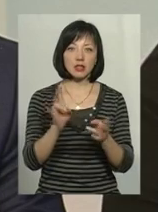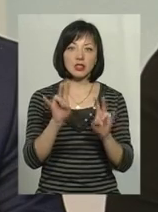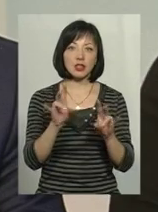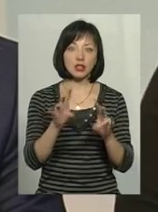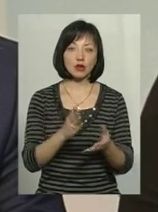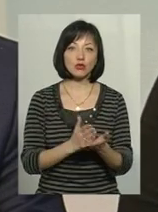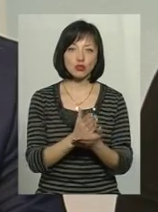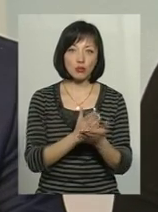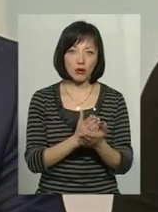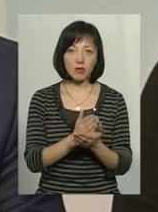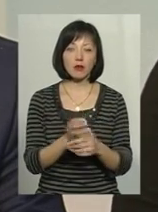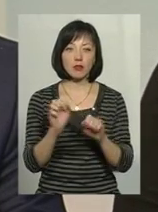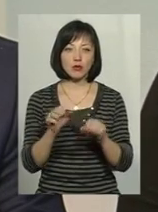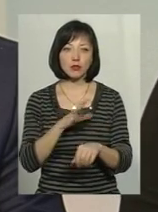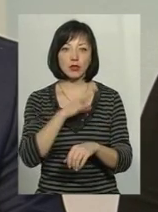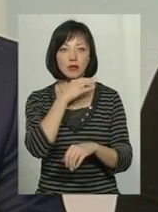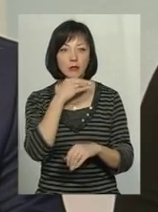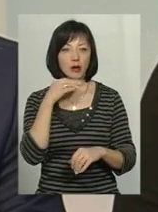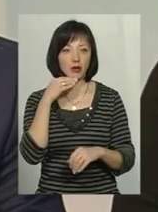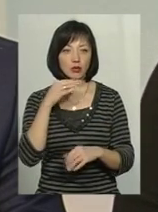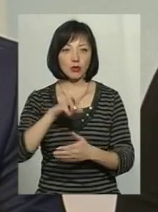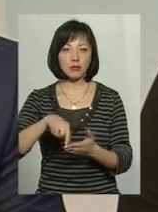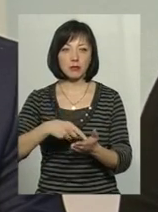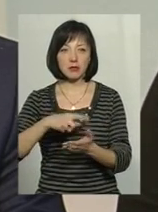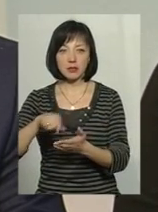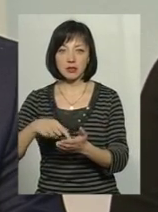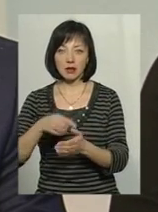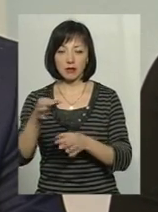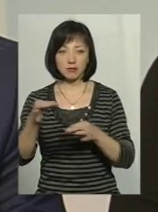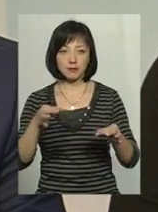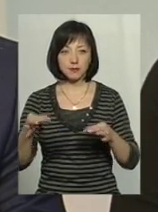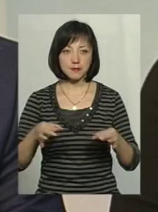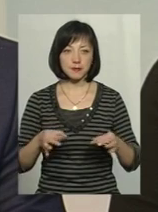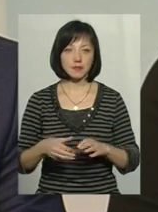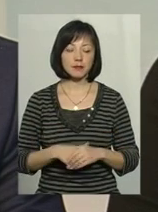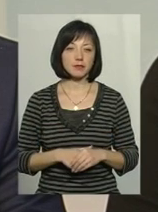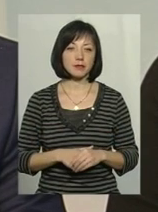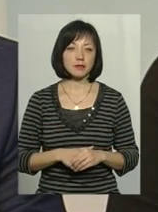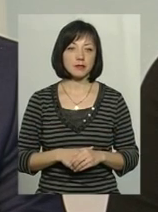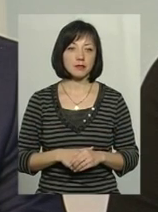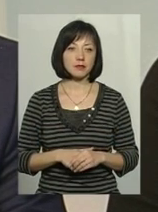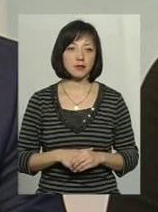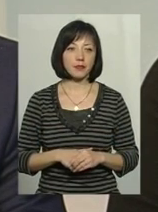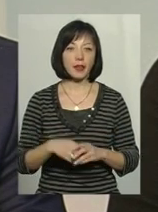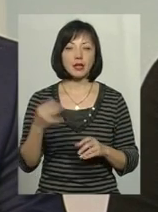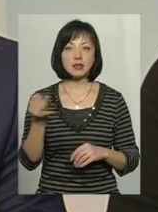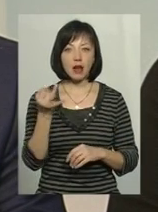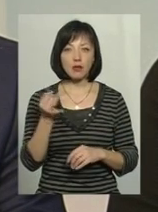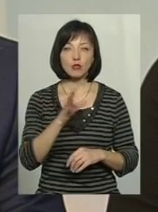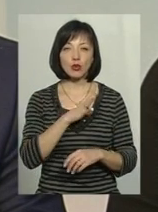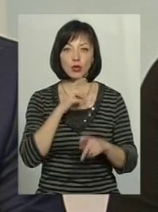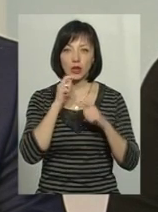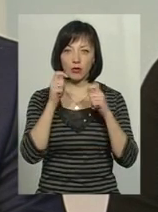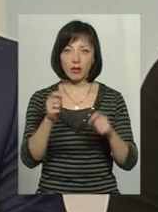службовими, і так може бути в багатьох містах кілька службових квартир. Цікавим є, щоб було